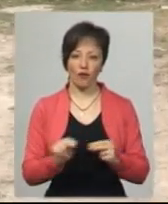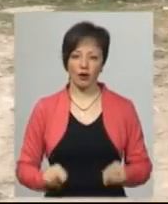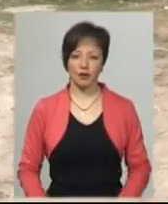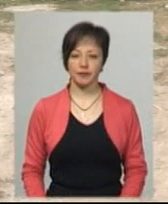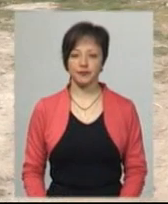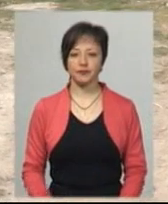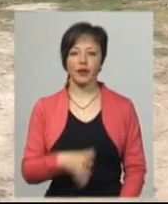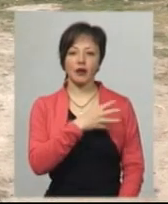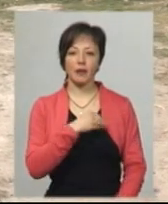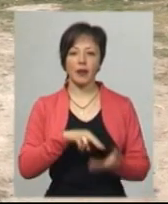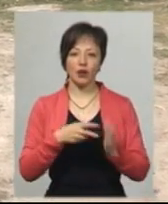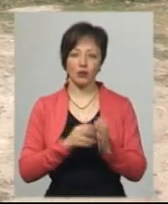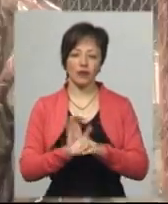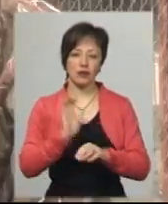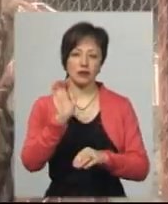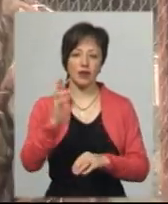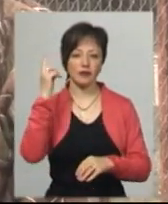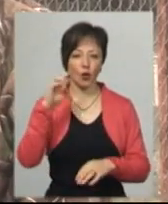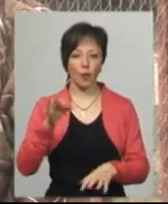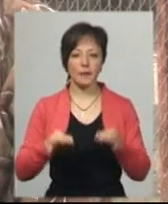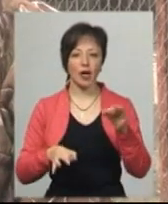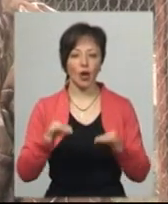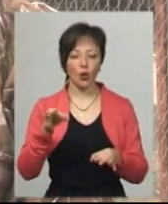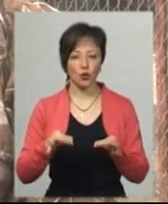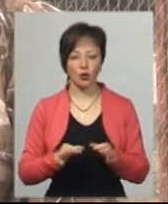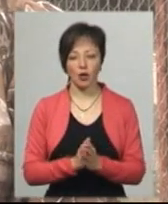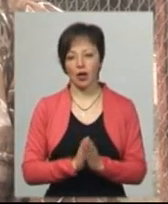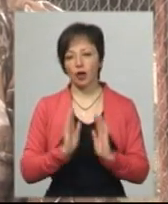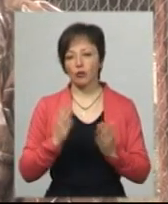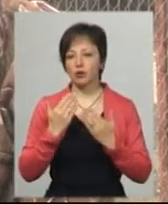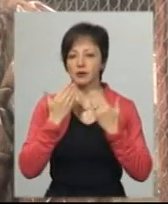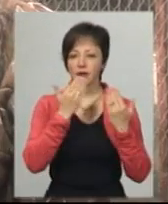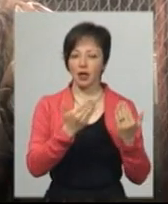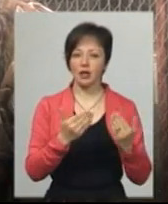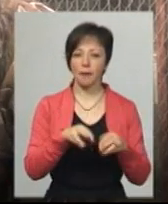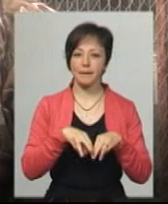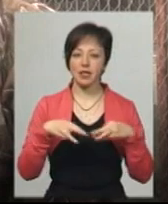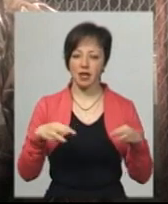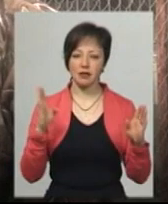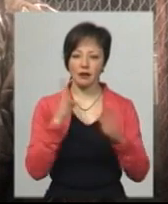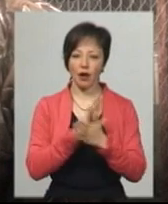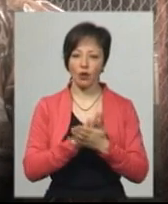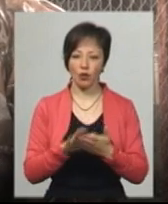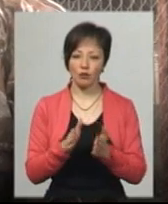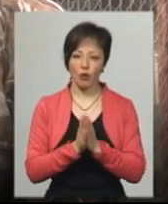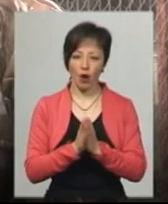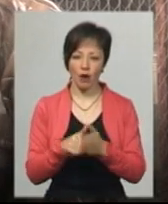Лаванят планують відіслати у дику природу. Будемо звертатися до Міністерства екології з проханням, щоб допомогли їх